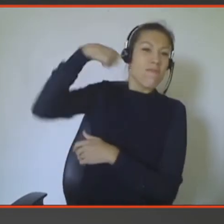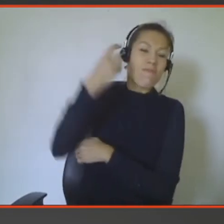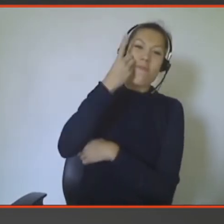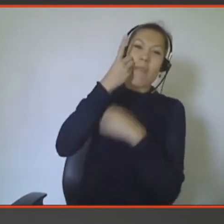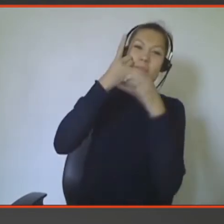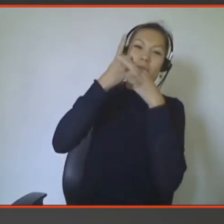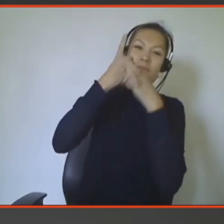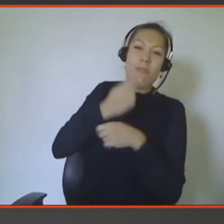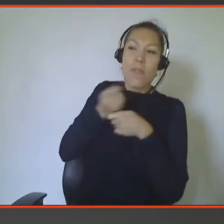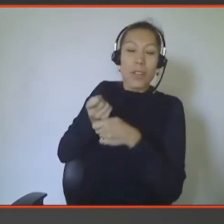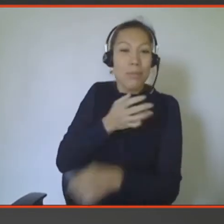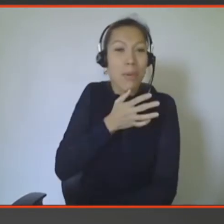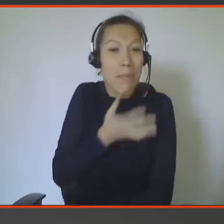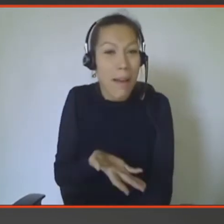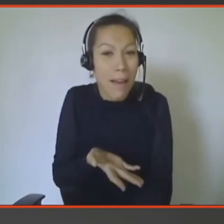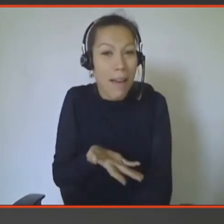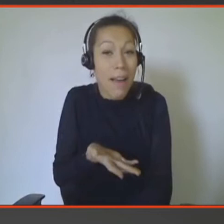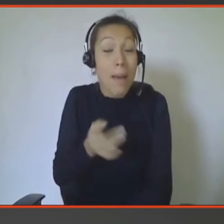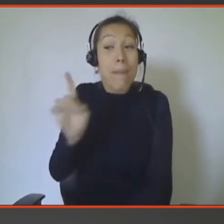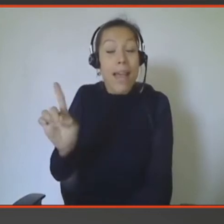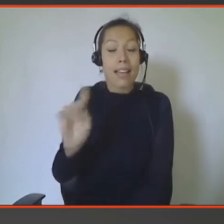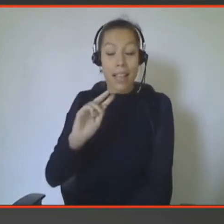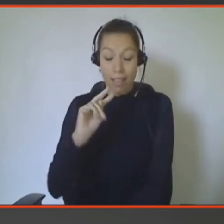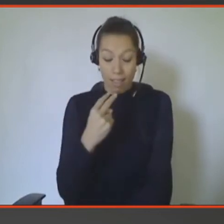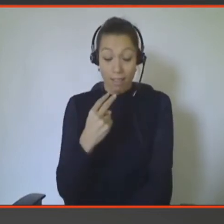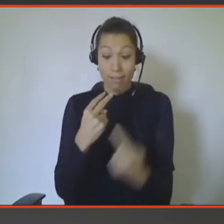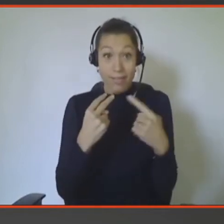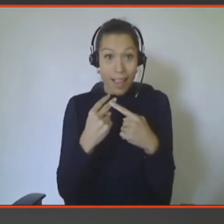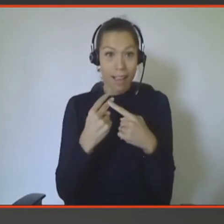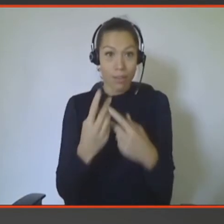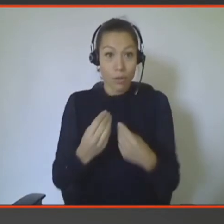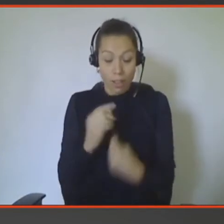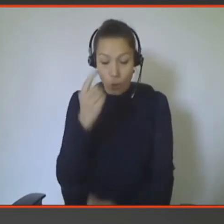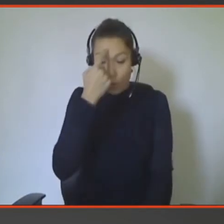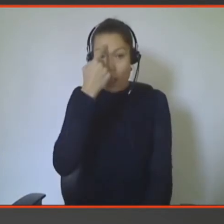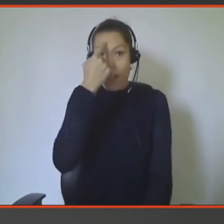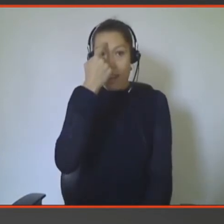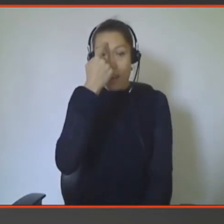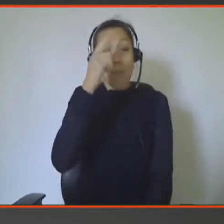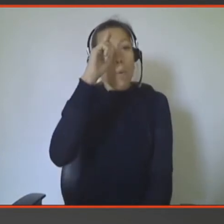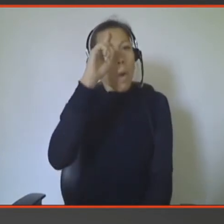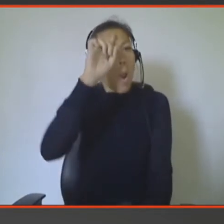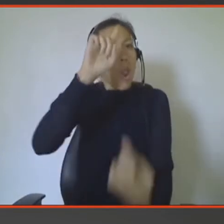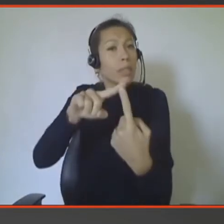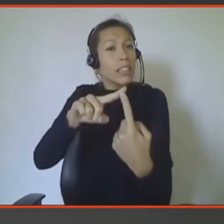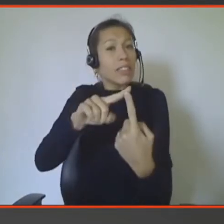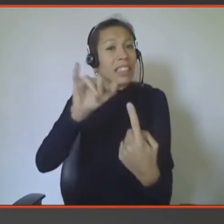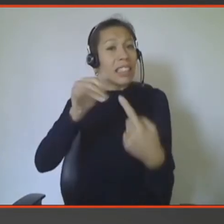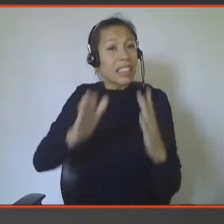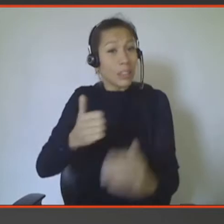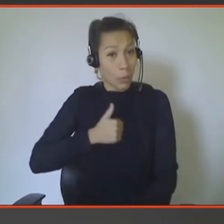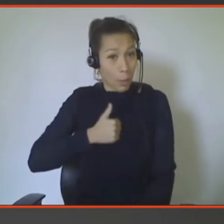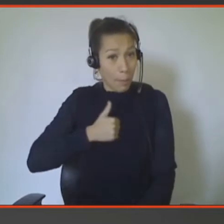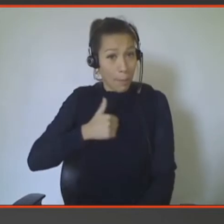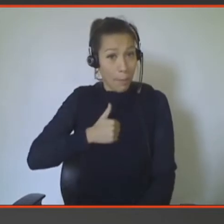c'est la tension qui est créée entre eux. Et puis, c'est votre objectif personnel. Donc, quelque part, ça vous renvoie un petit peu en viroir votre propre défaut